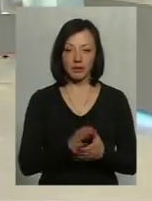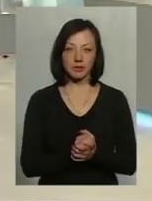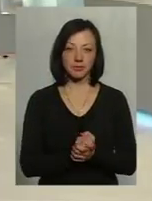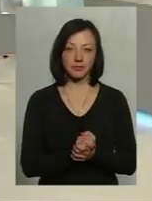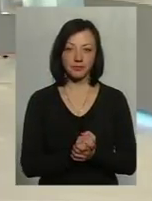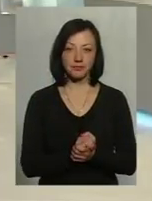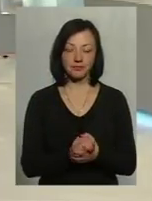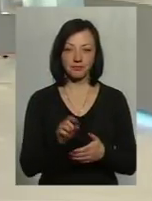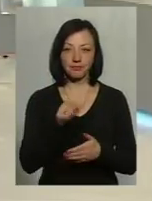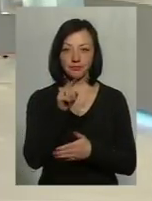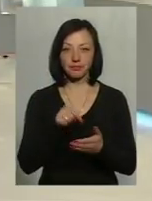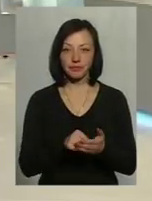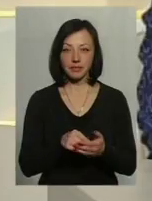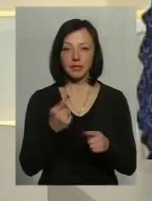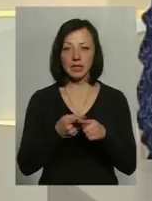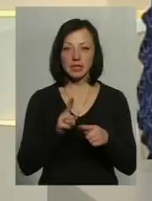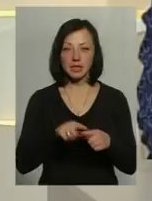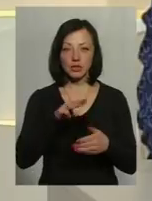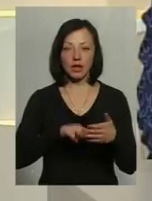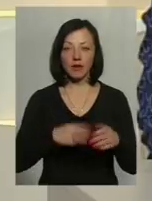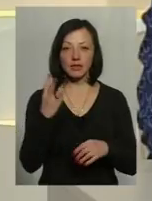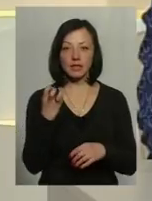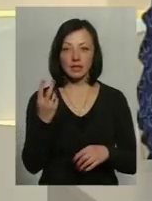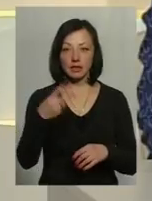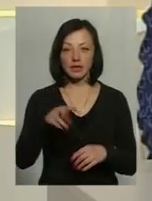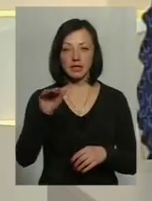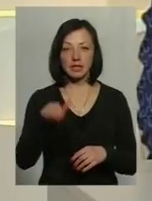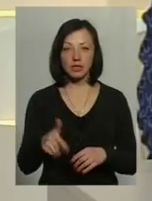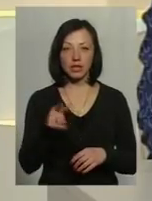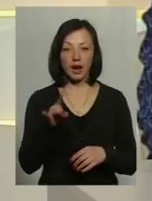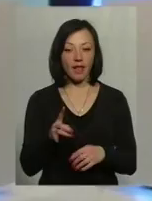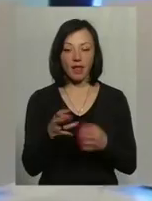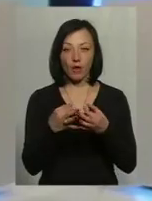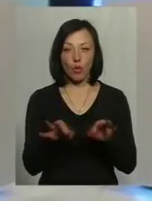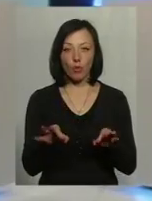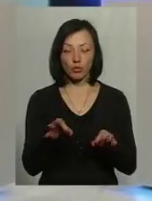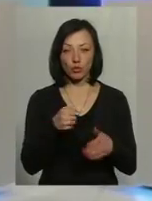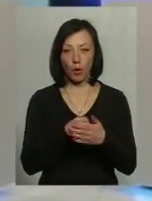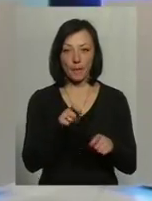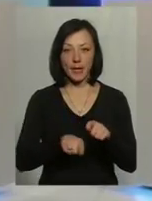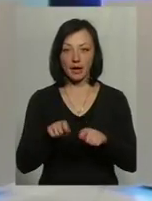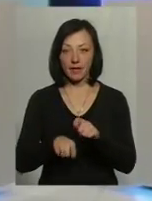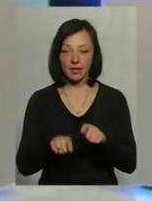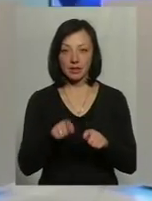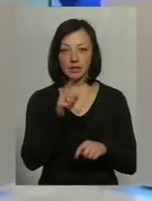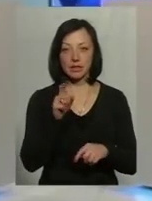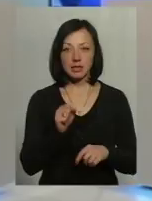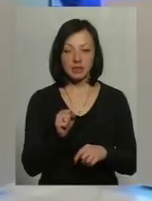По-перше, цей штраф 320 тисяч гривень за недопуск до перевірки, за недопуск